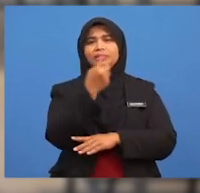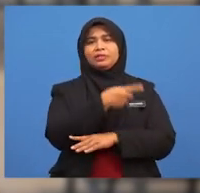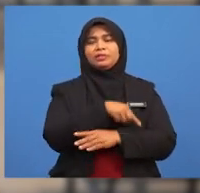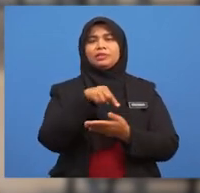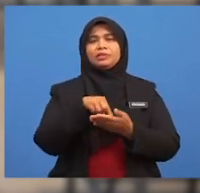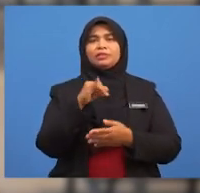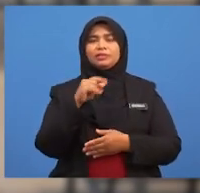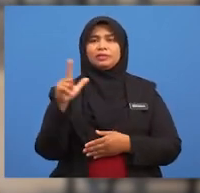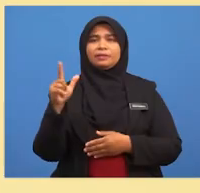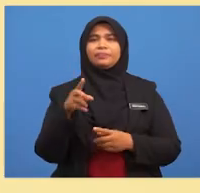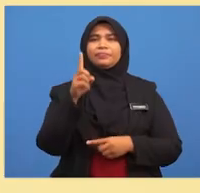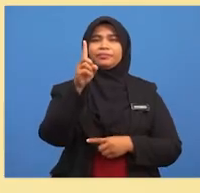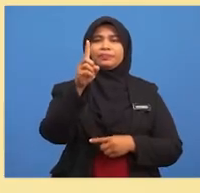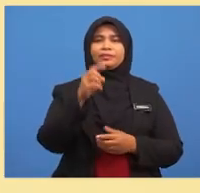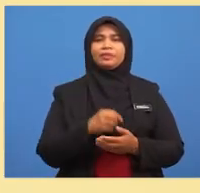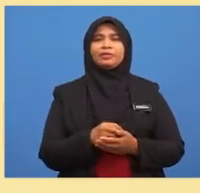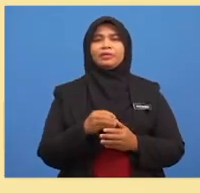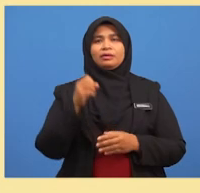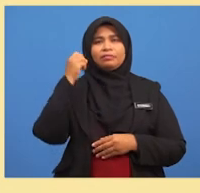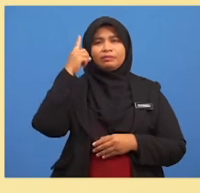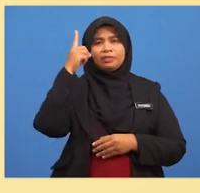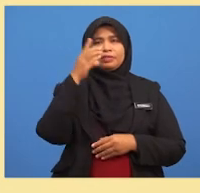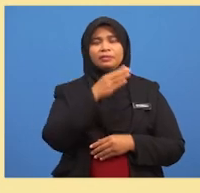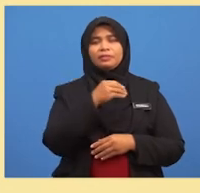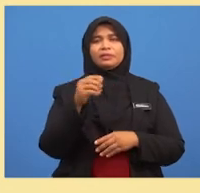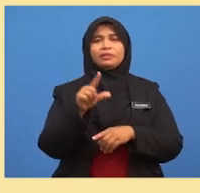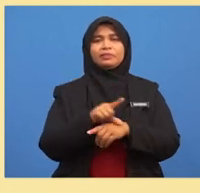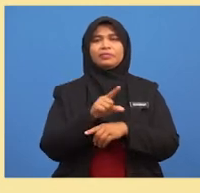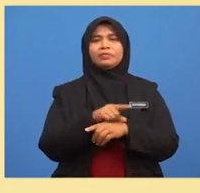Terima kasih kerana menonton!